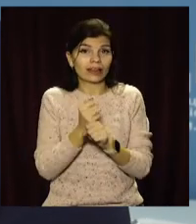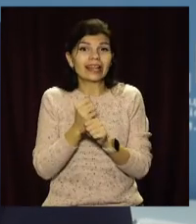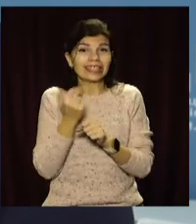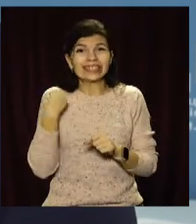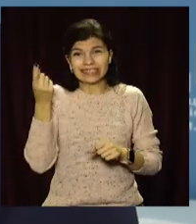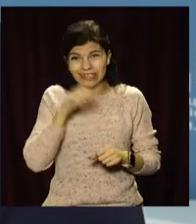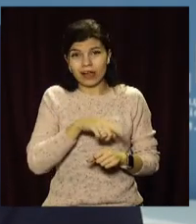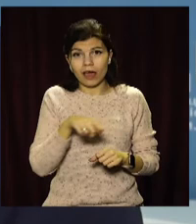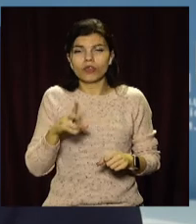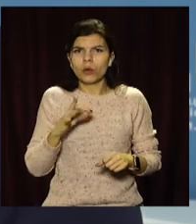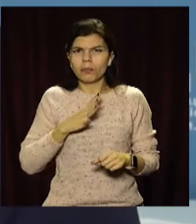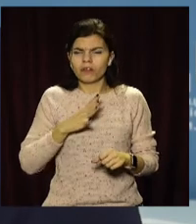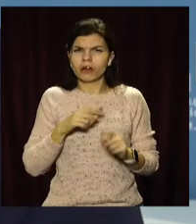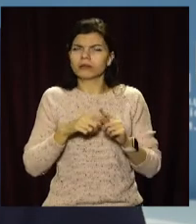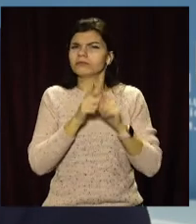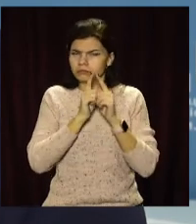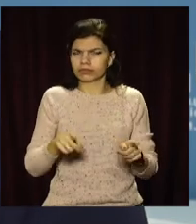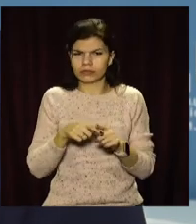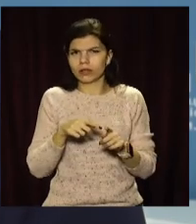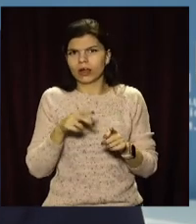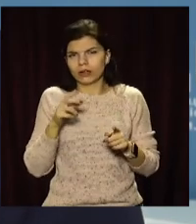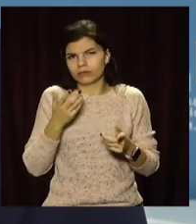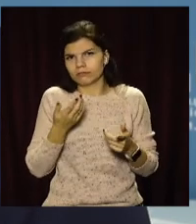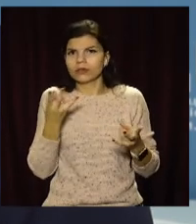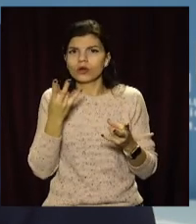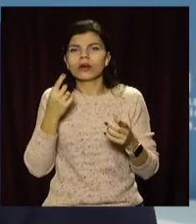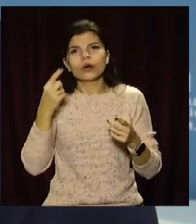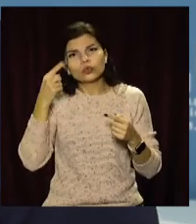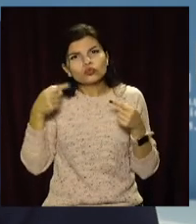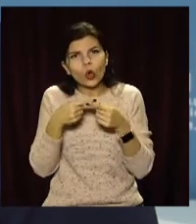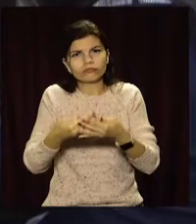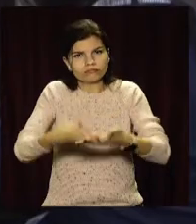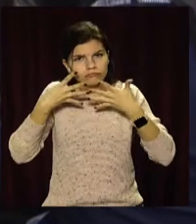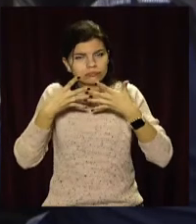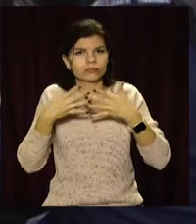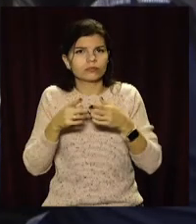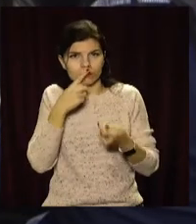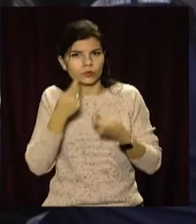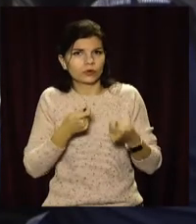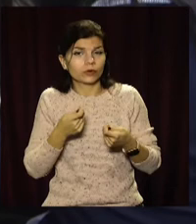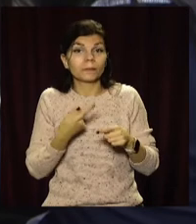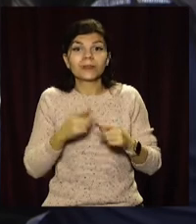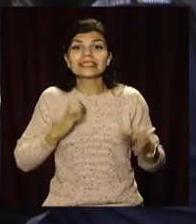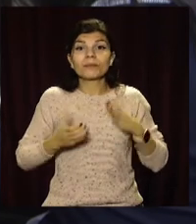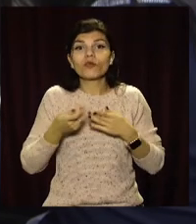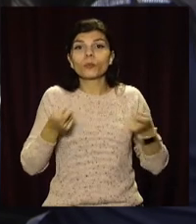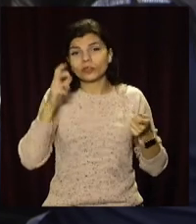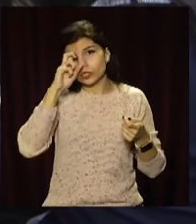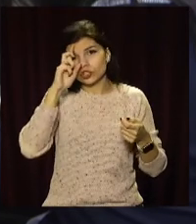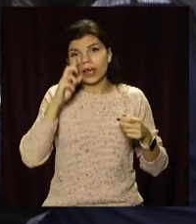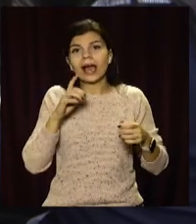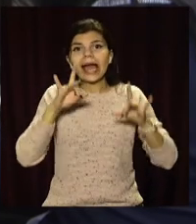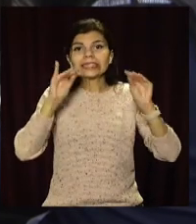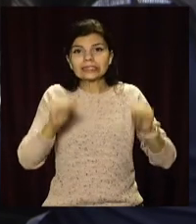бывают такие моменты, когда нужно выяснять, нужно консультироваться более подробно. Цього разу семінар від Управління Державної